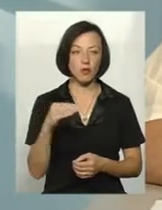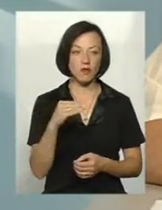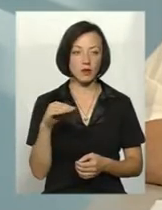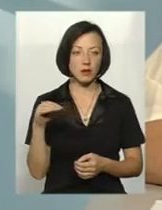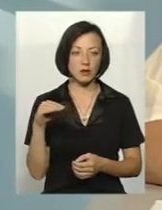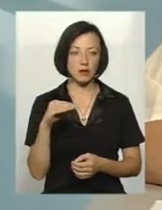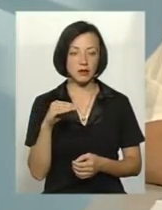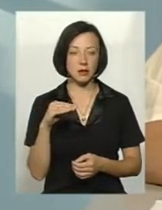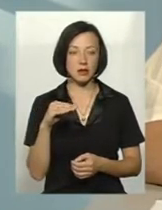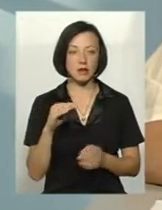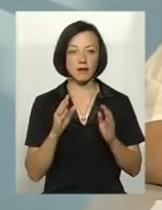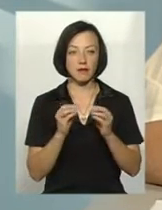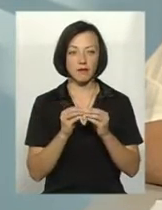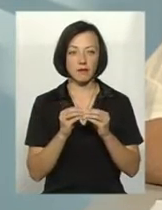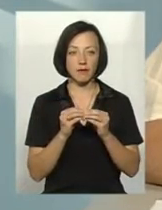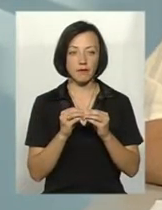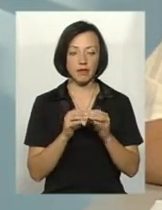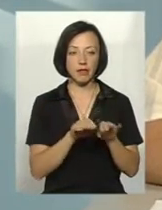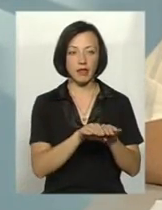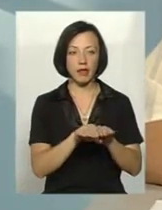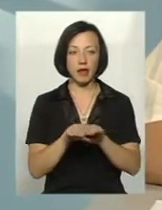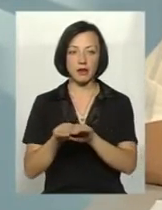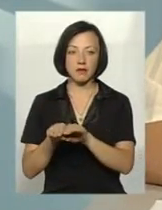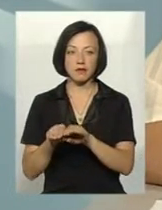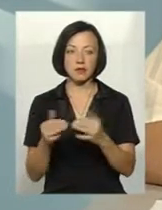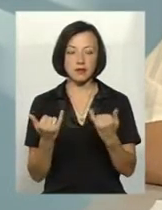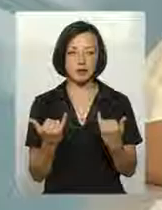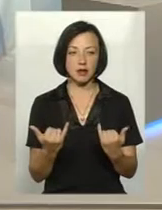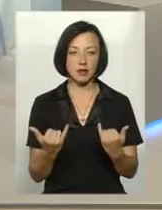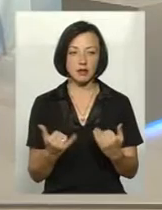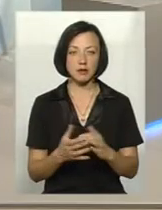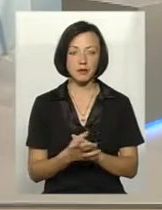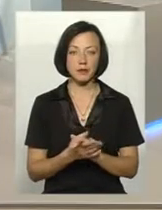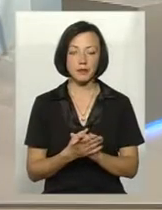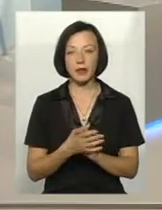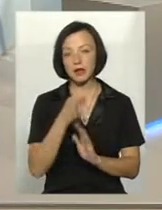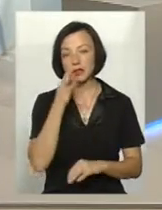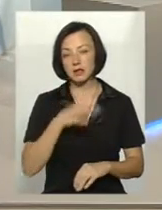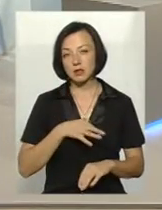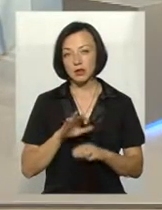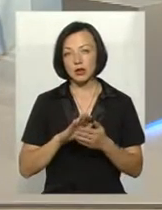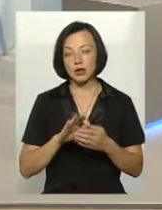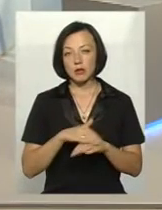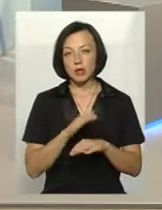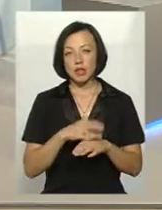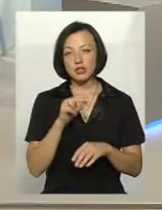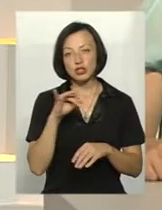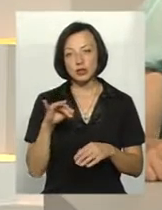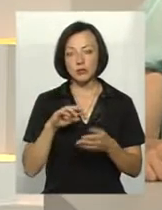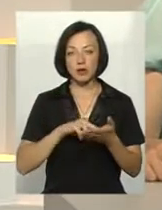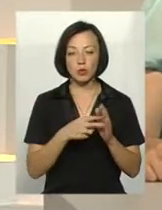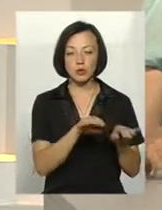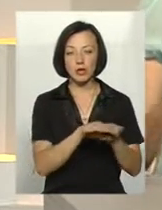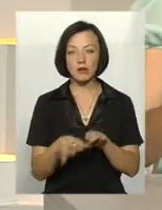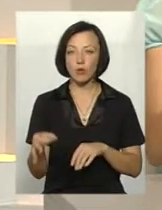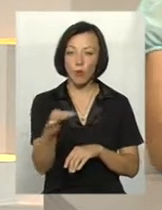вона ще буде на рівні тому, що є зараз. Скажіть, будь ласка, а чи планується на рівні області, на рівні